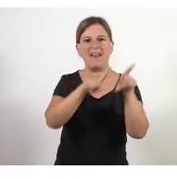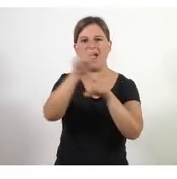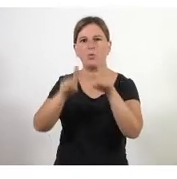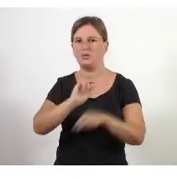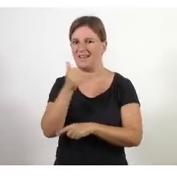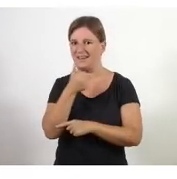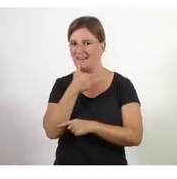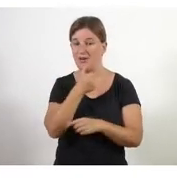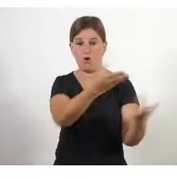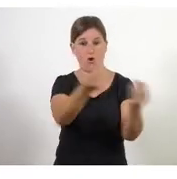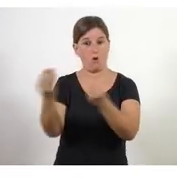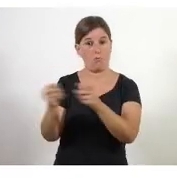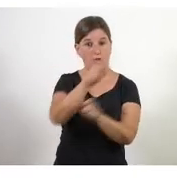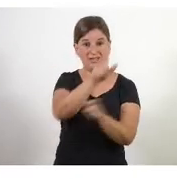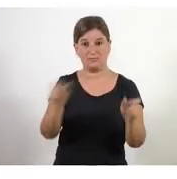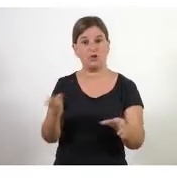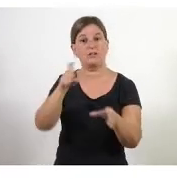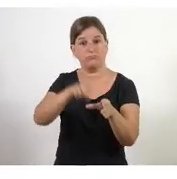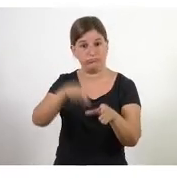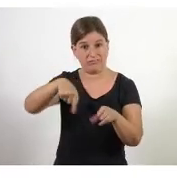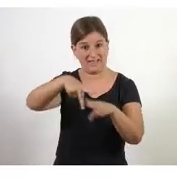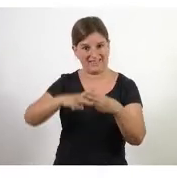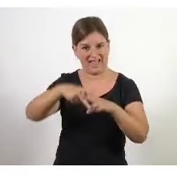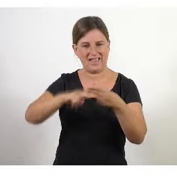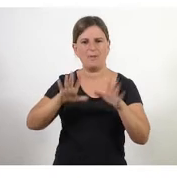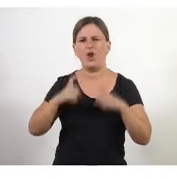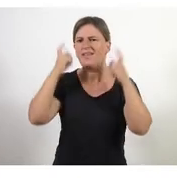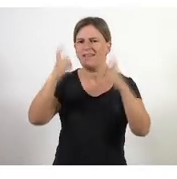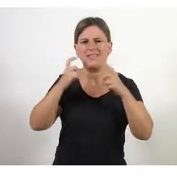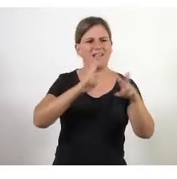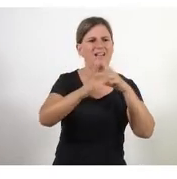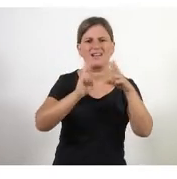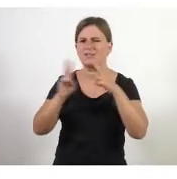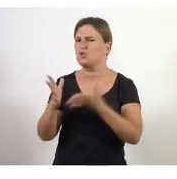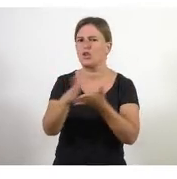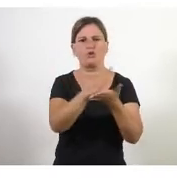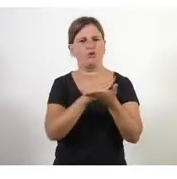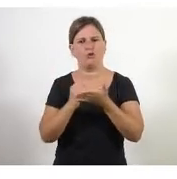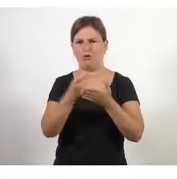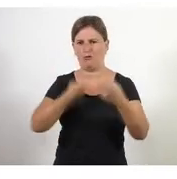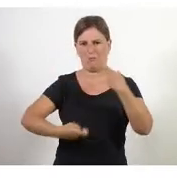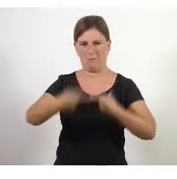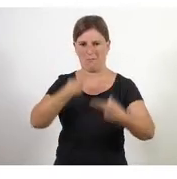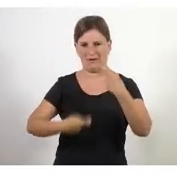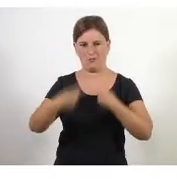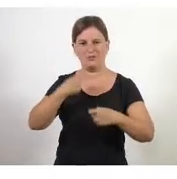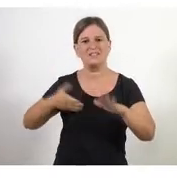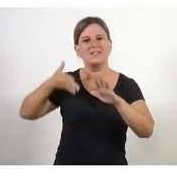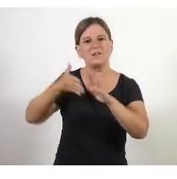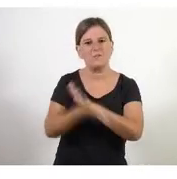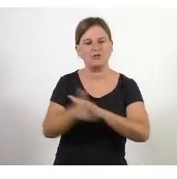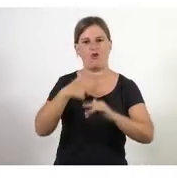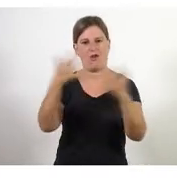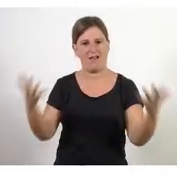Sou moltes les persones que participeu al taller, però intentarem donar resposta a totes les vostres consultes. Per això us